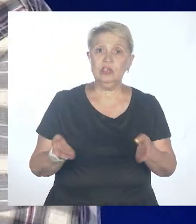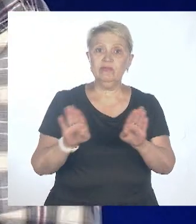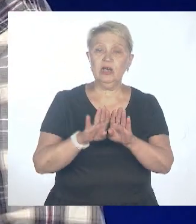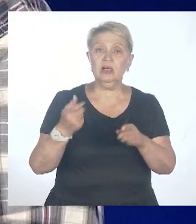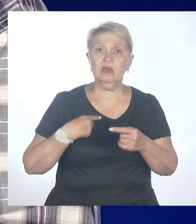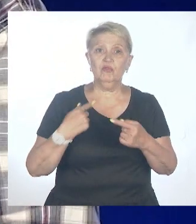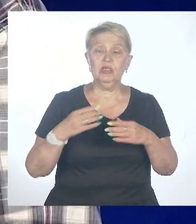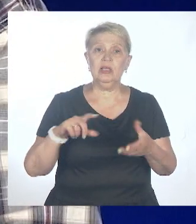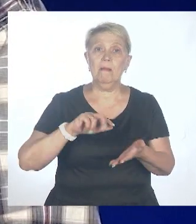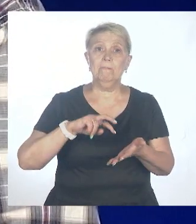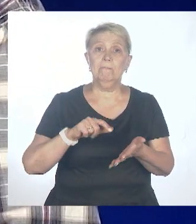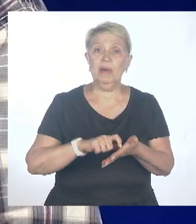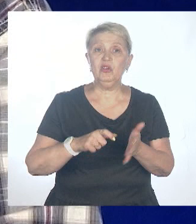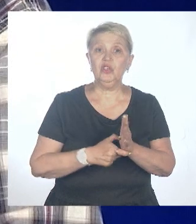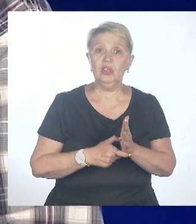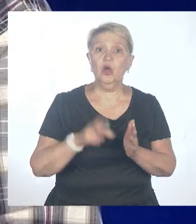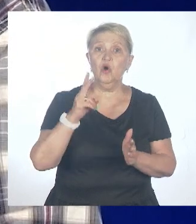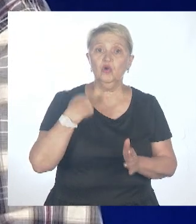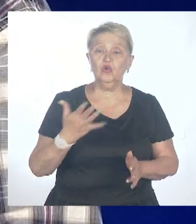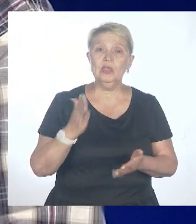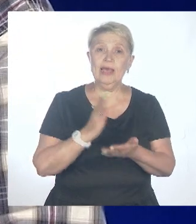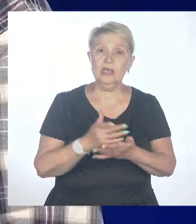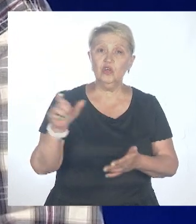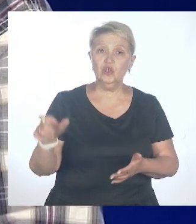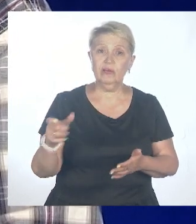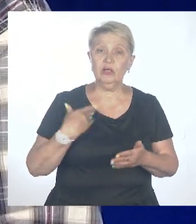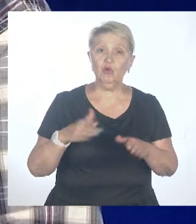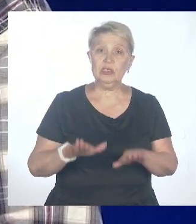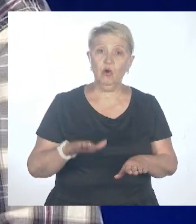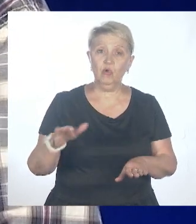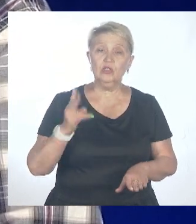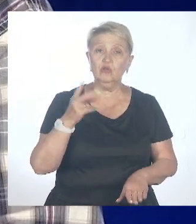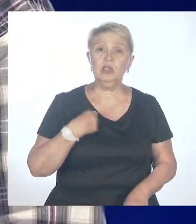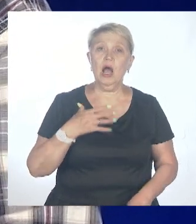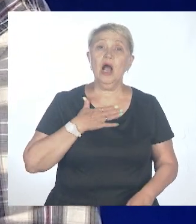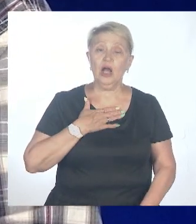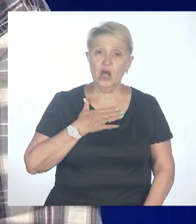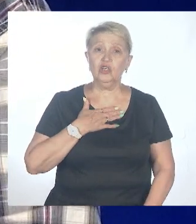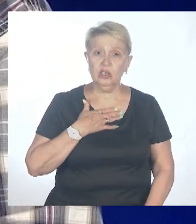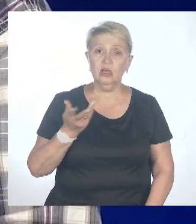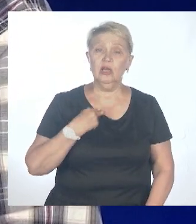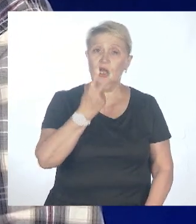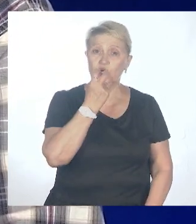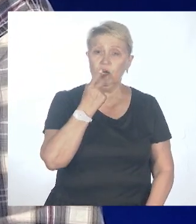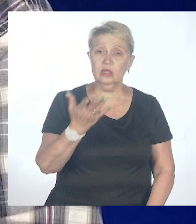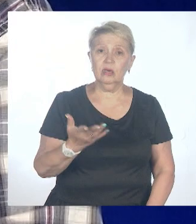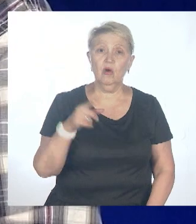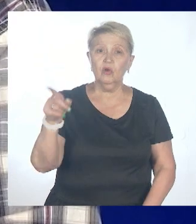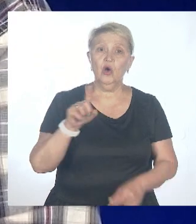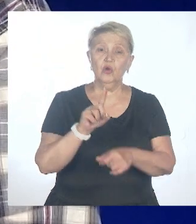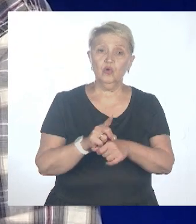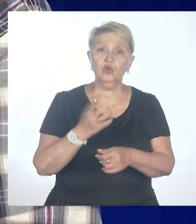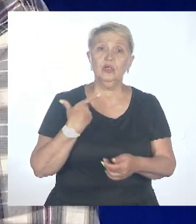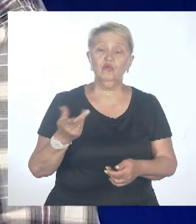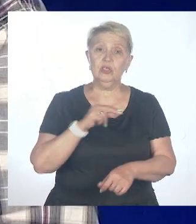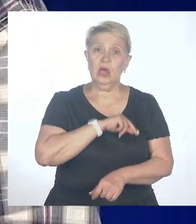Если там сидит кто-нибудь чихающий, кашляющий, который, как вы понимаете, невероятно ценный сотрудник, и он должен присутствовать на